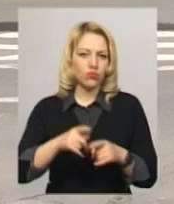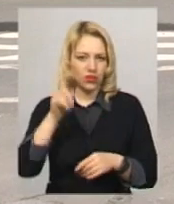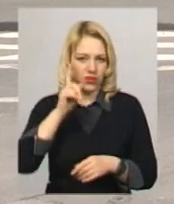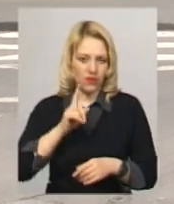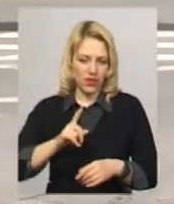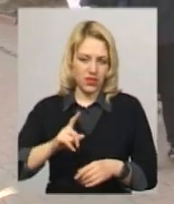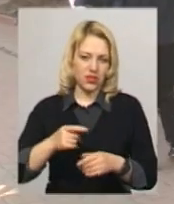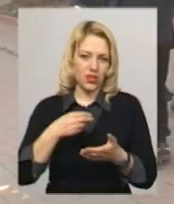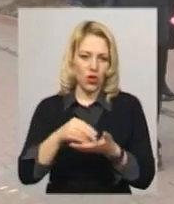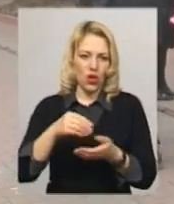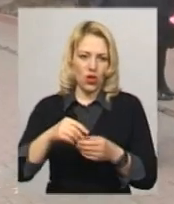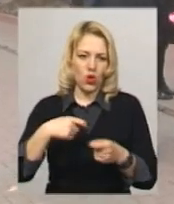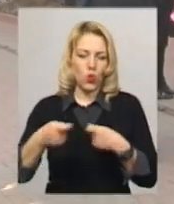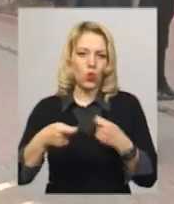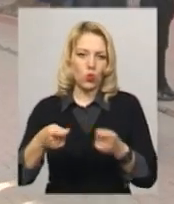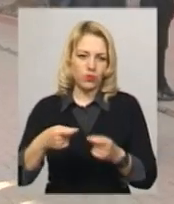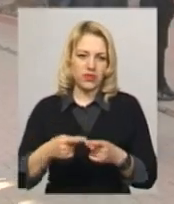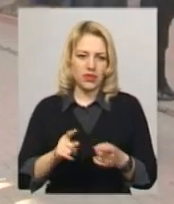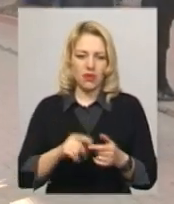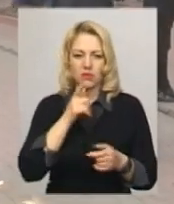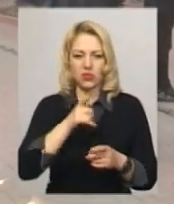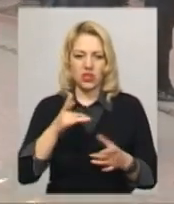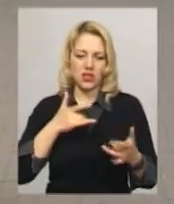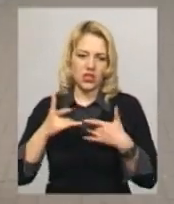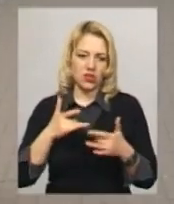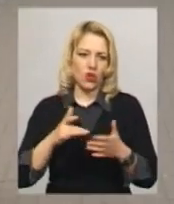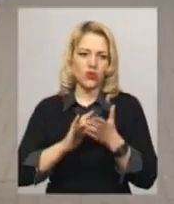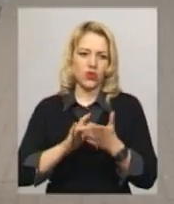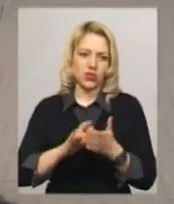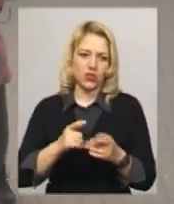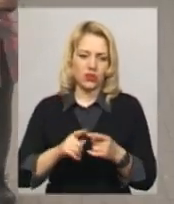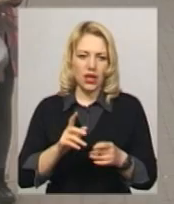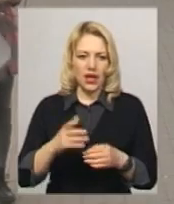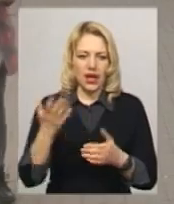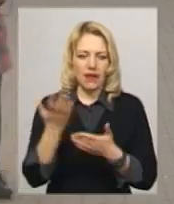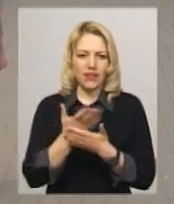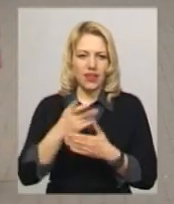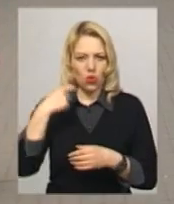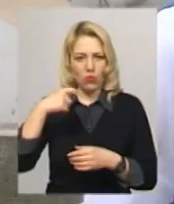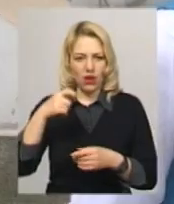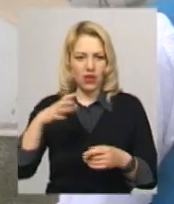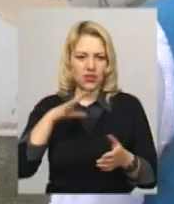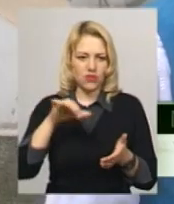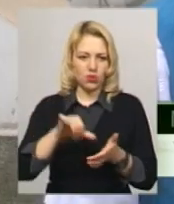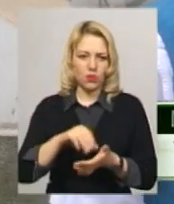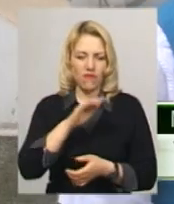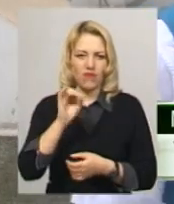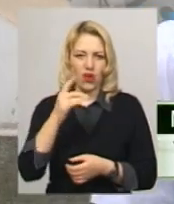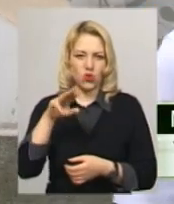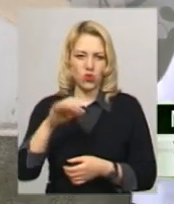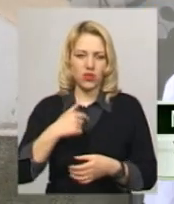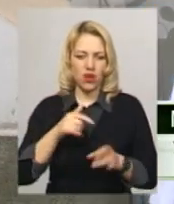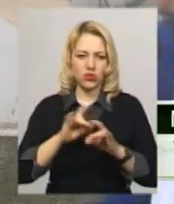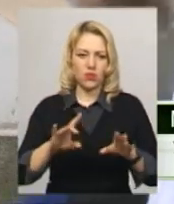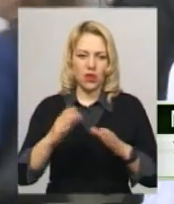промисловці нашого міста. Під час сьогоднішньої театралізованої екскурсії у ролі кіномеханіка виступив гімназист Максим Фартьюк. Я розказував про будинок,